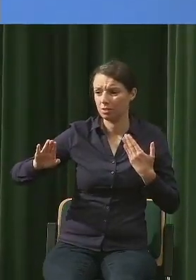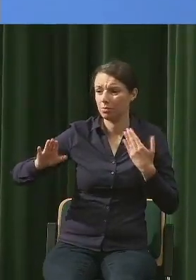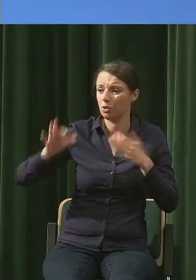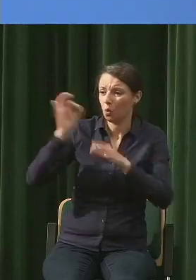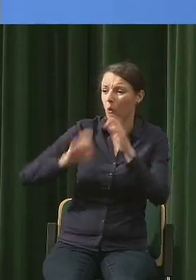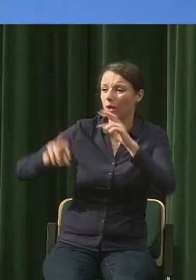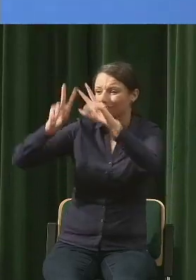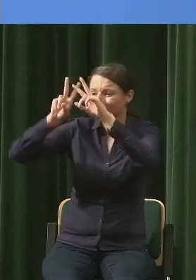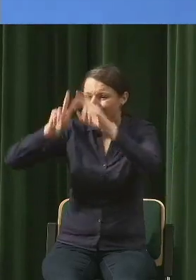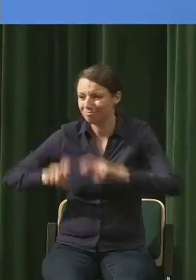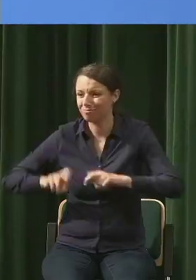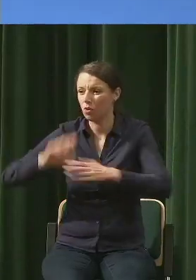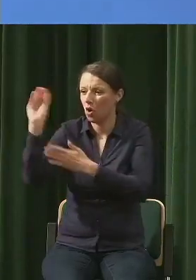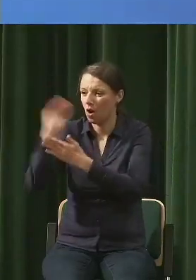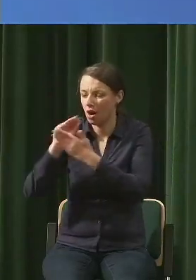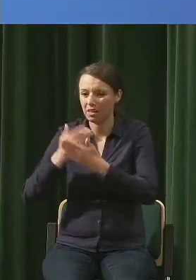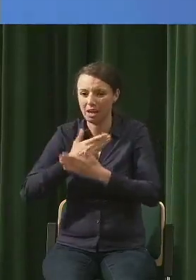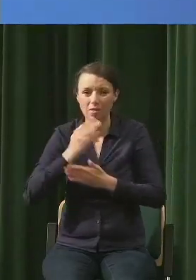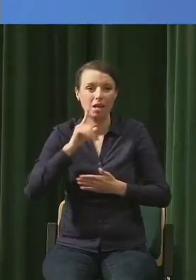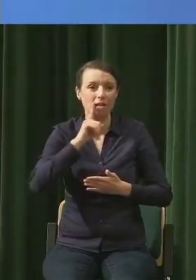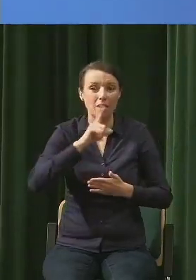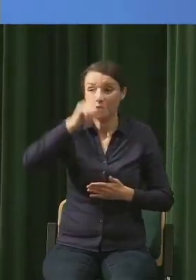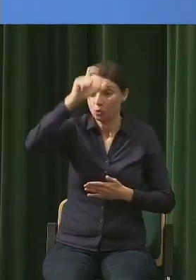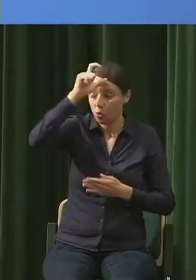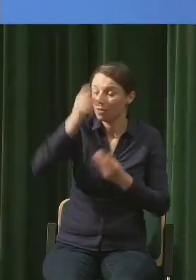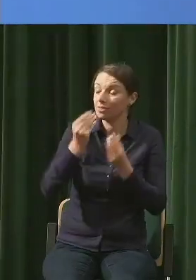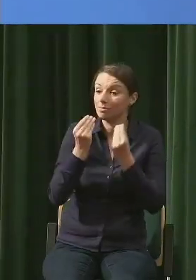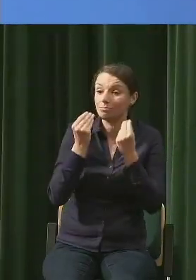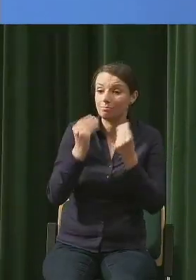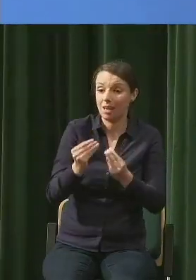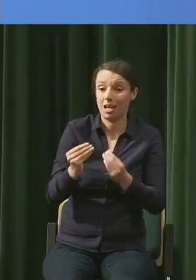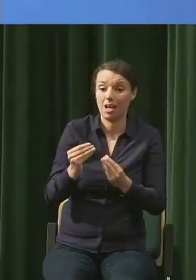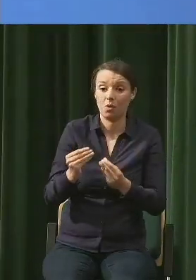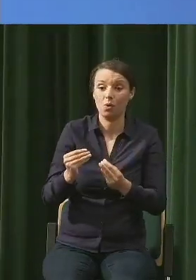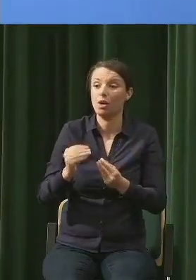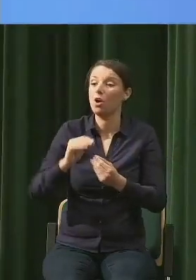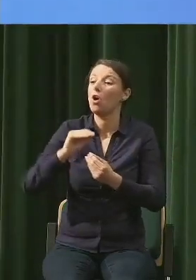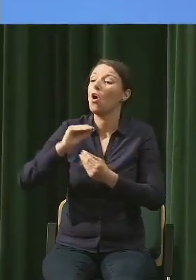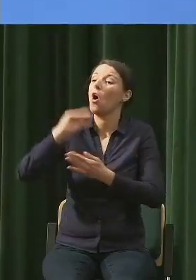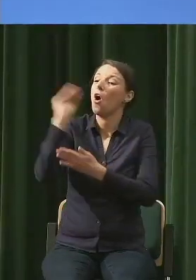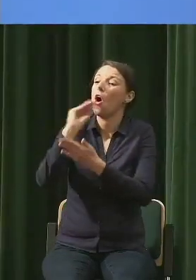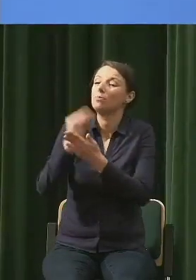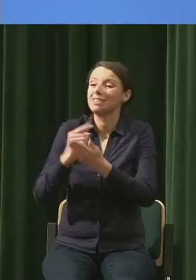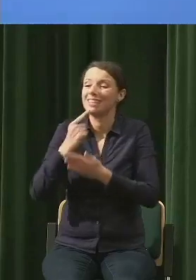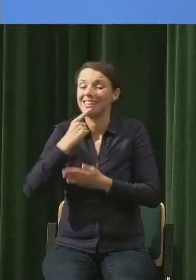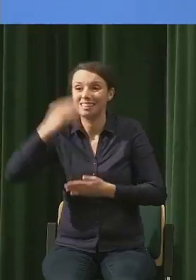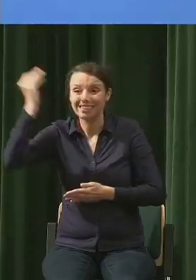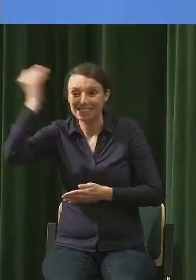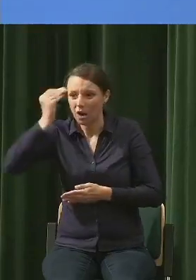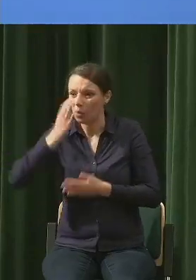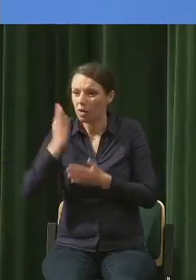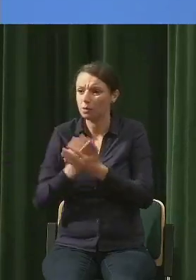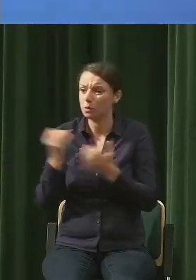człowiek jest tak wspaniały w Poznaniu, opis rzeczywistości językiem nauki jest tak już zaawansowany, tylko, że to w ogóle nie